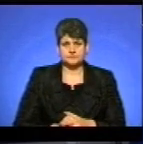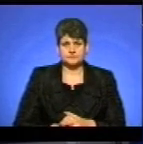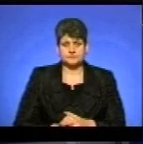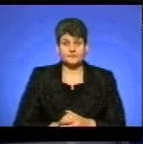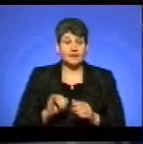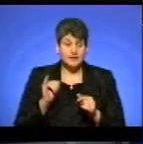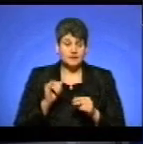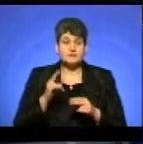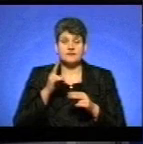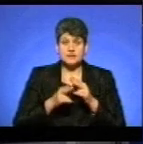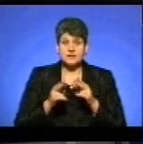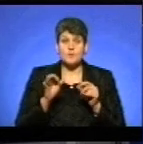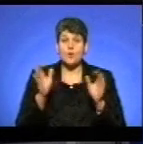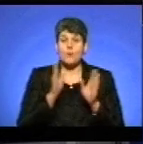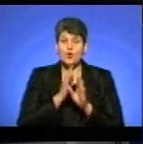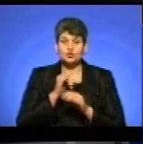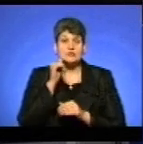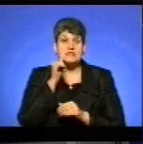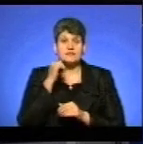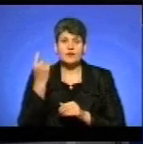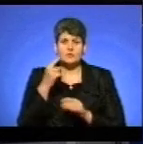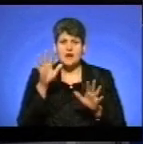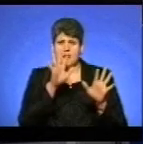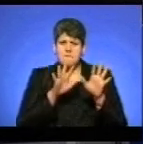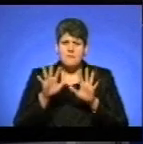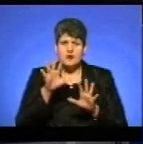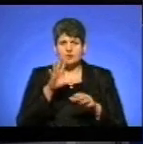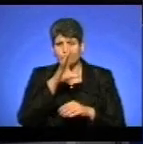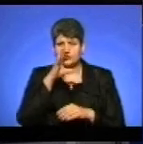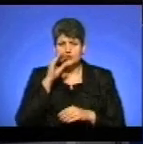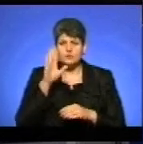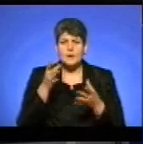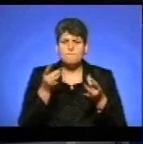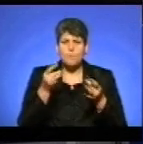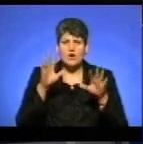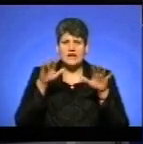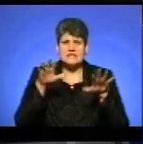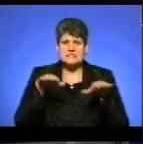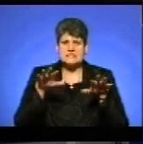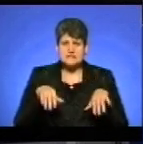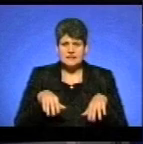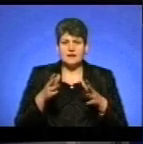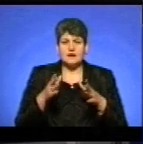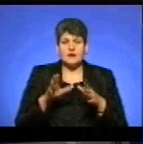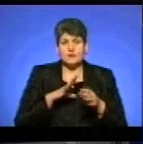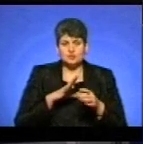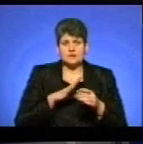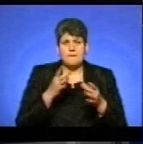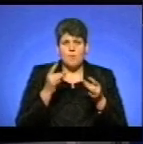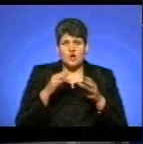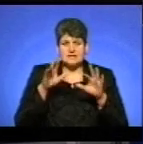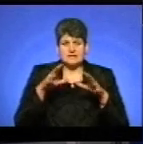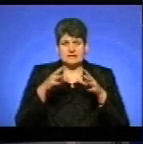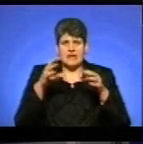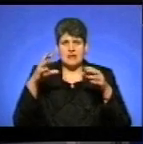І на завершення про погоду. Завтра в області хмарно вночі прогнозують мокрий сніг та сніг, подекуди налипання мокрого снігу.